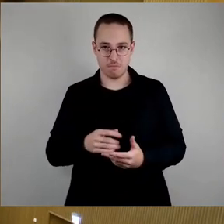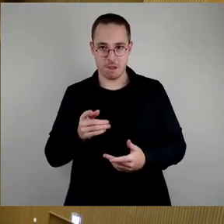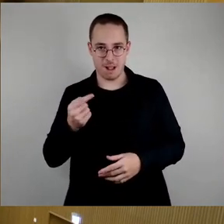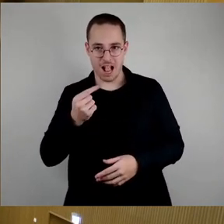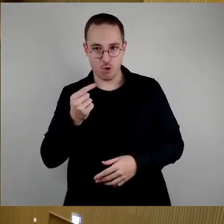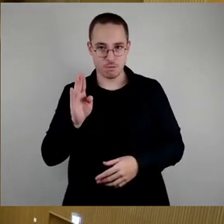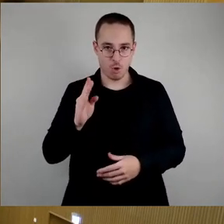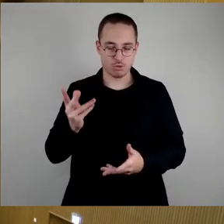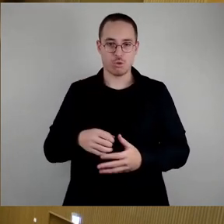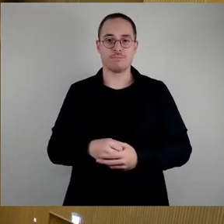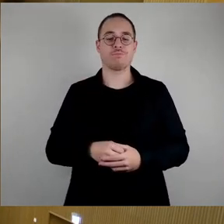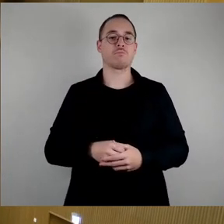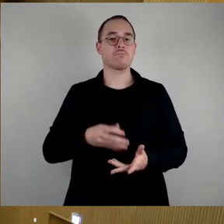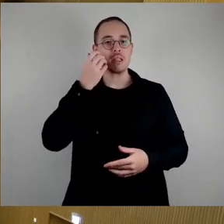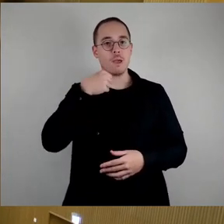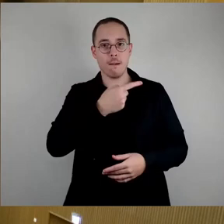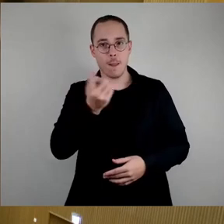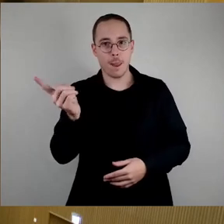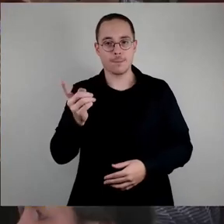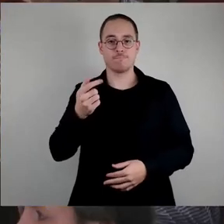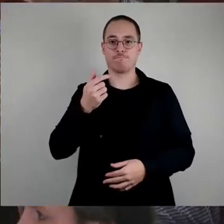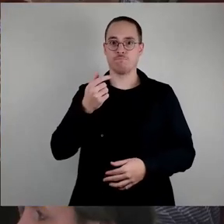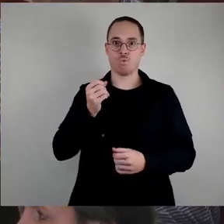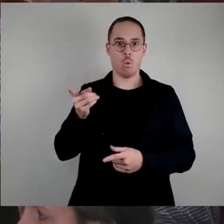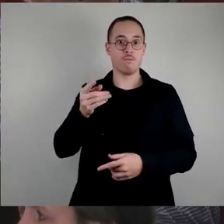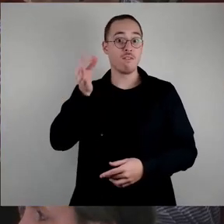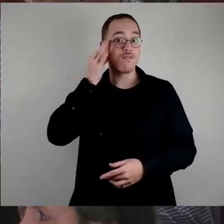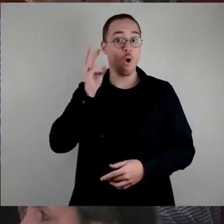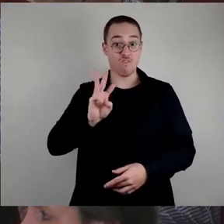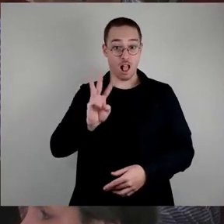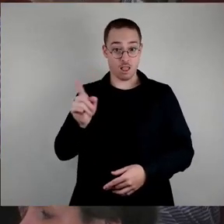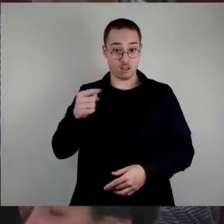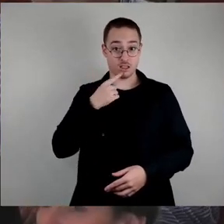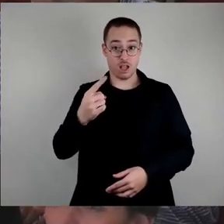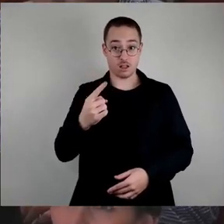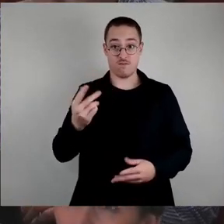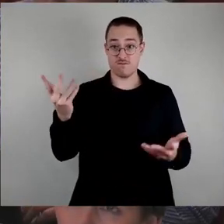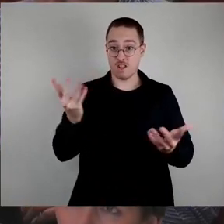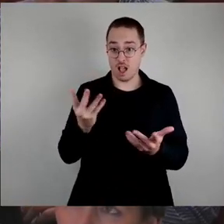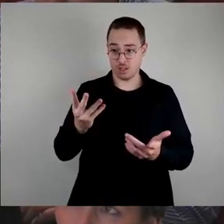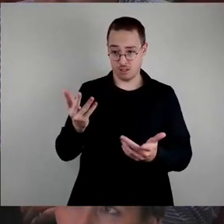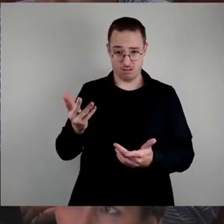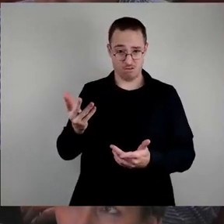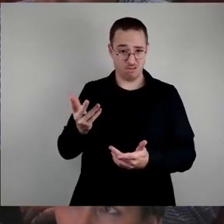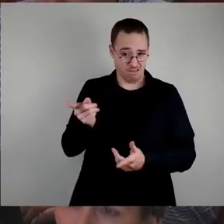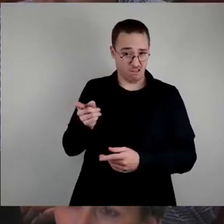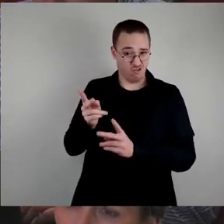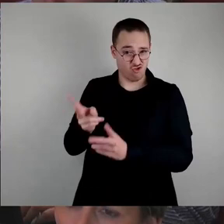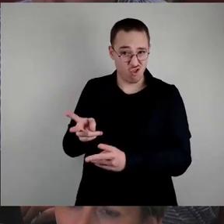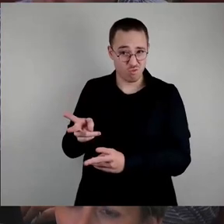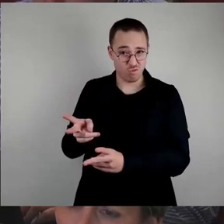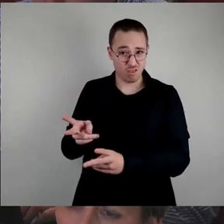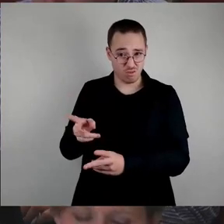das, was Frau Walter gesagt hat, würde stimmen, dann ist zur Abhilfe das, was sie an weiteren Gremien